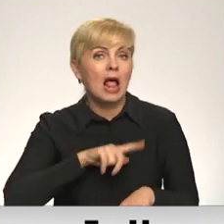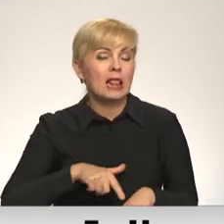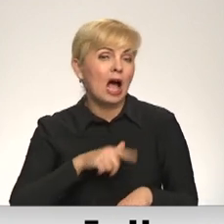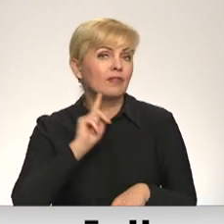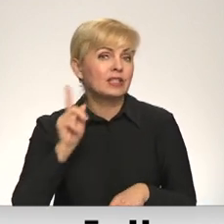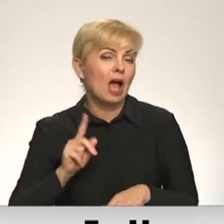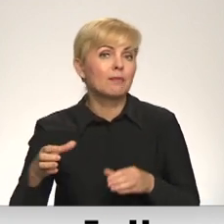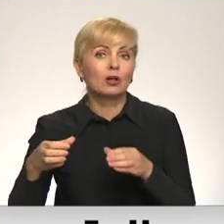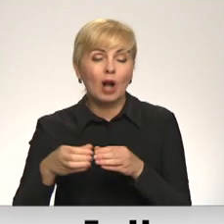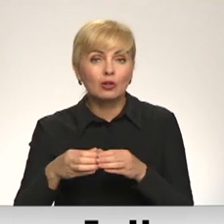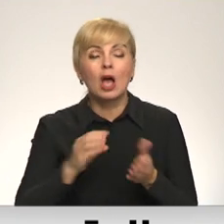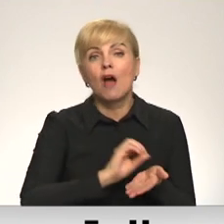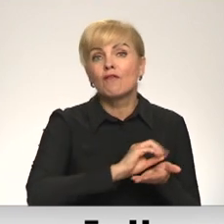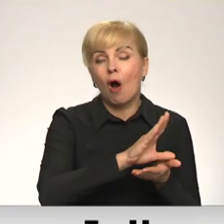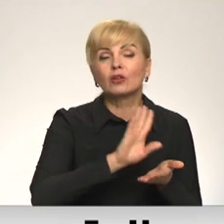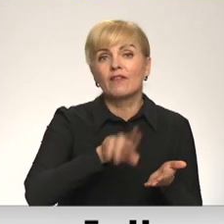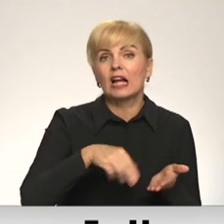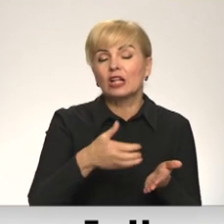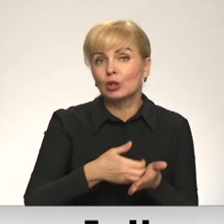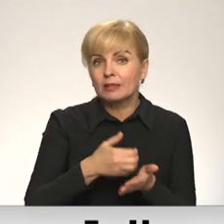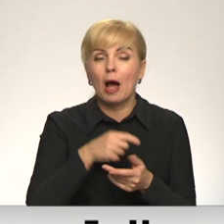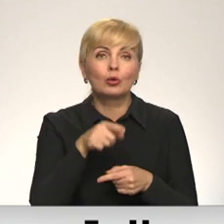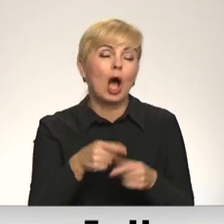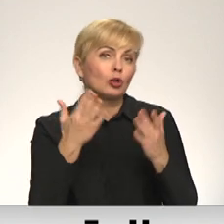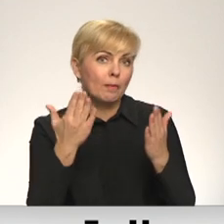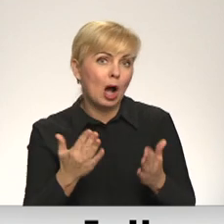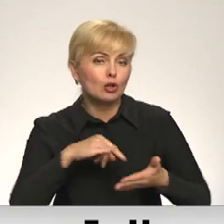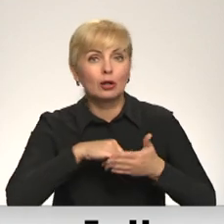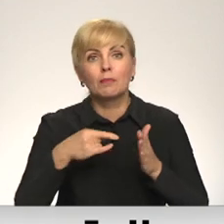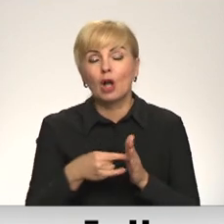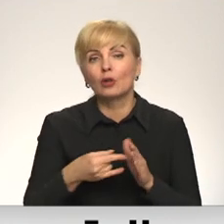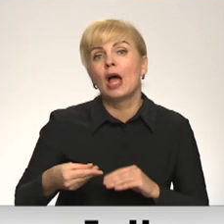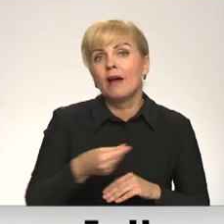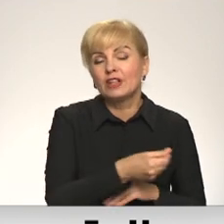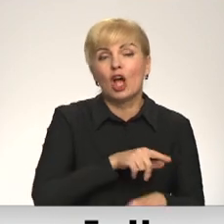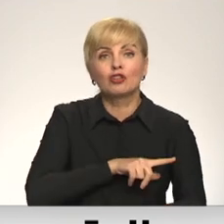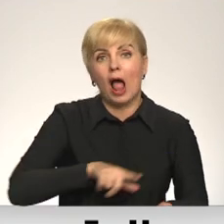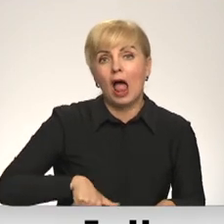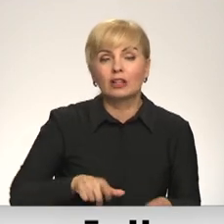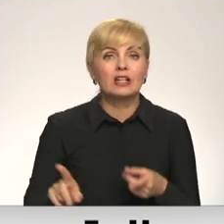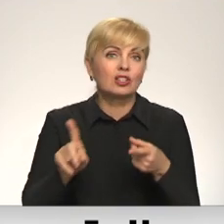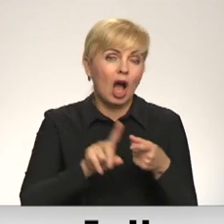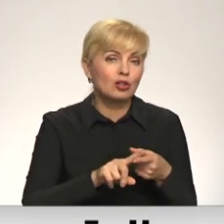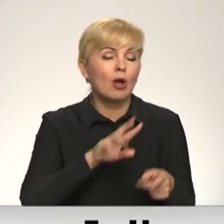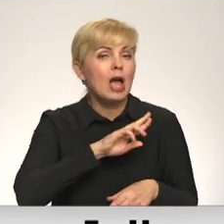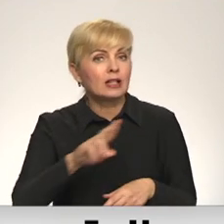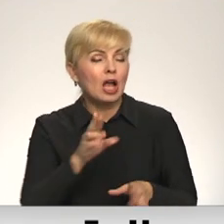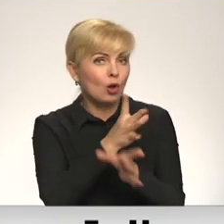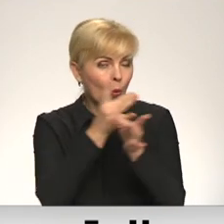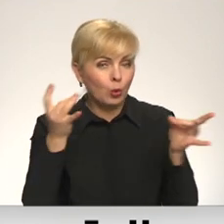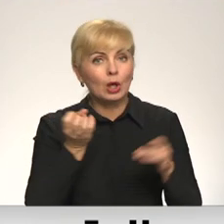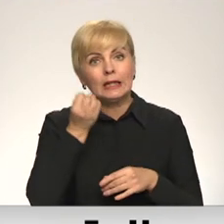kopienas restitūcijas fonds drīksties izmantot tikai tādu pasākumu un projektu finansēšanai Latvijā, kuri saizīta reliģija, kultūra,